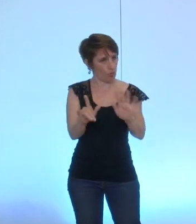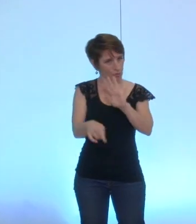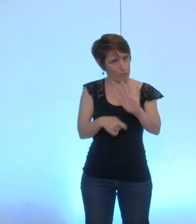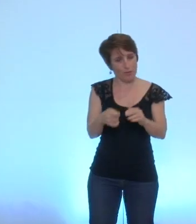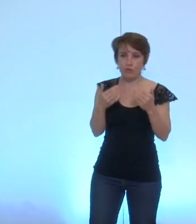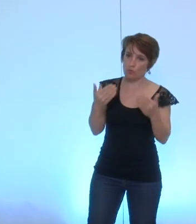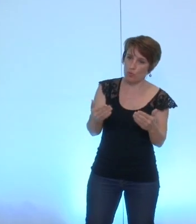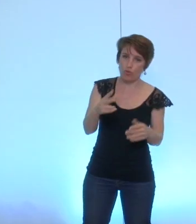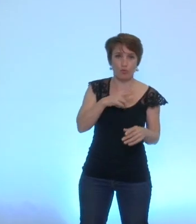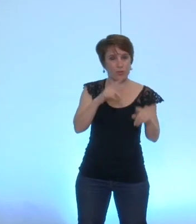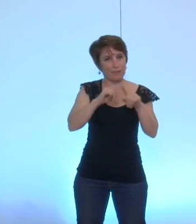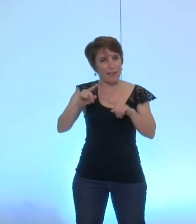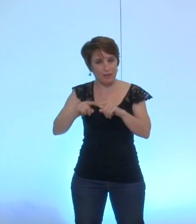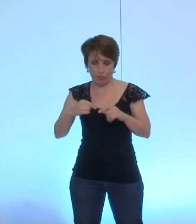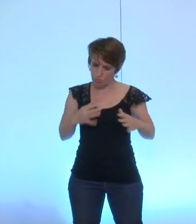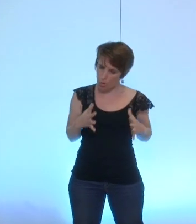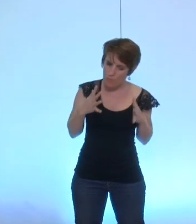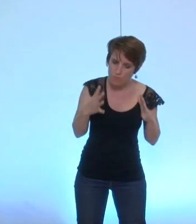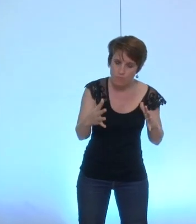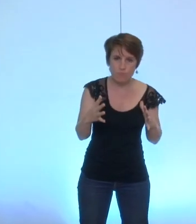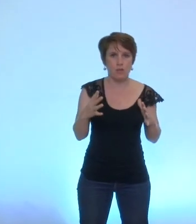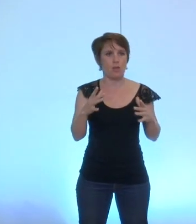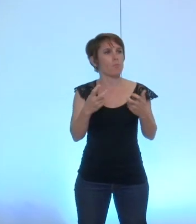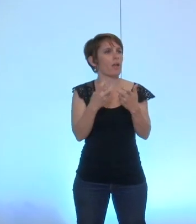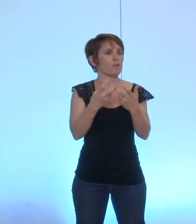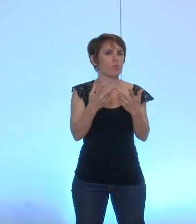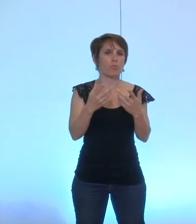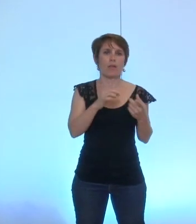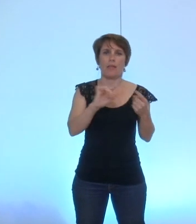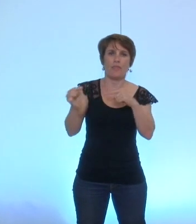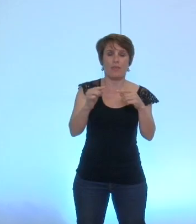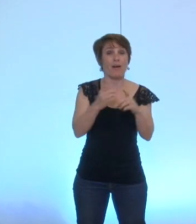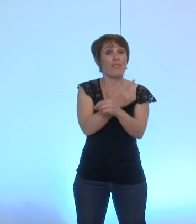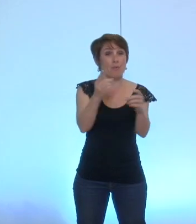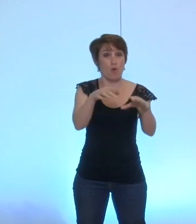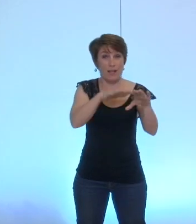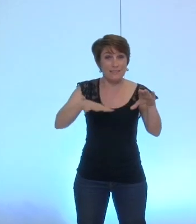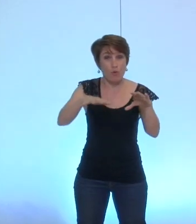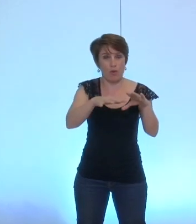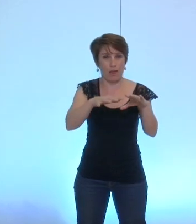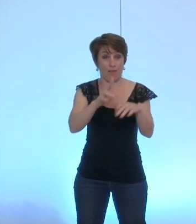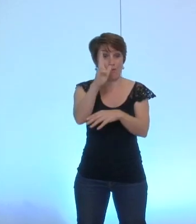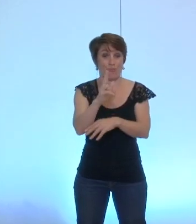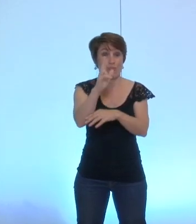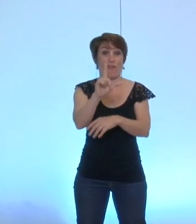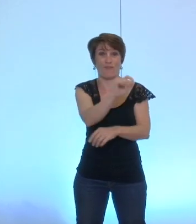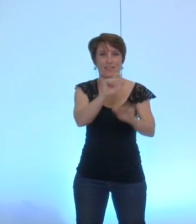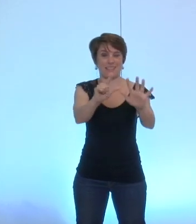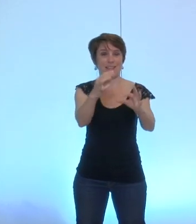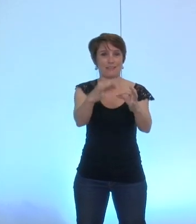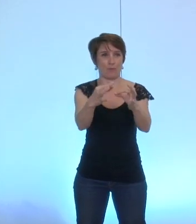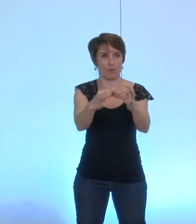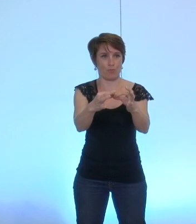et des volontés que nous mettons d'ailleurs le débat sur la démocratie locale démarre le 27 septembre comme je l'annonçais